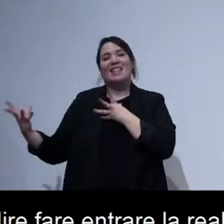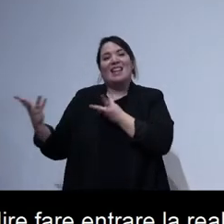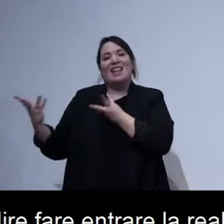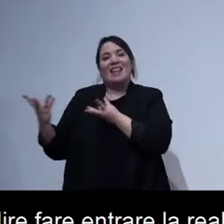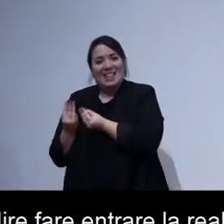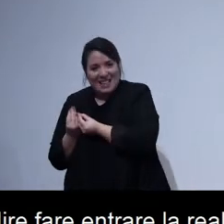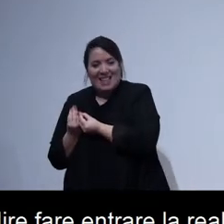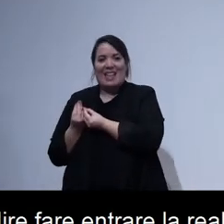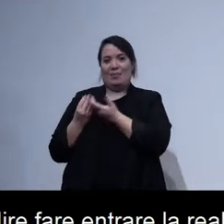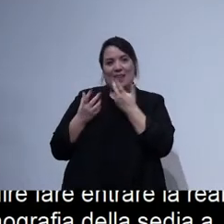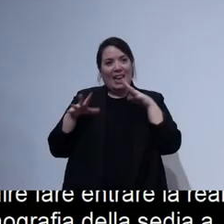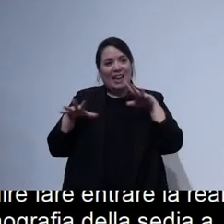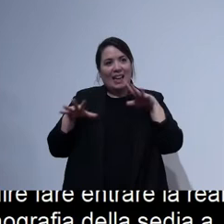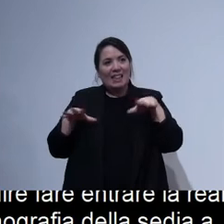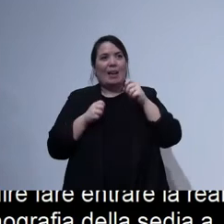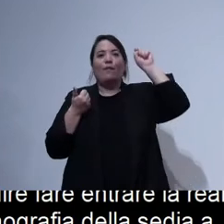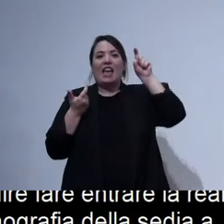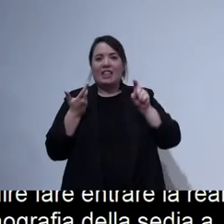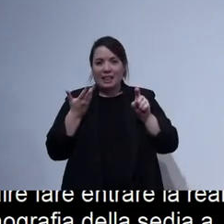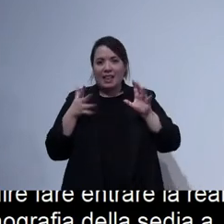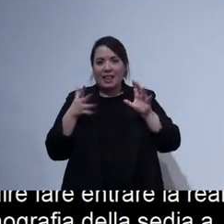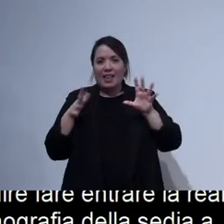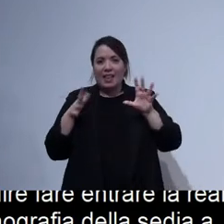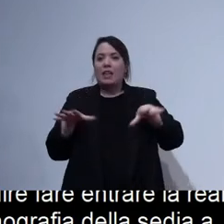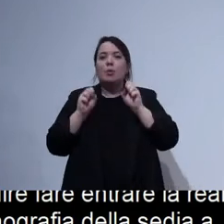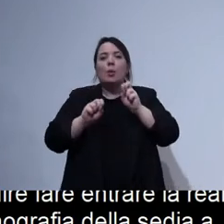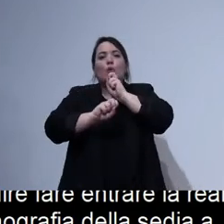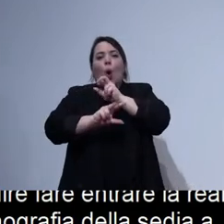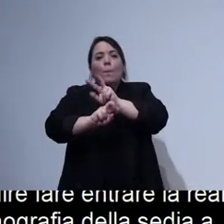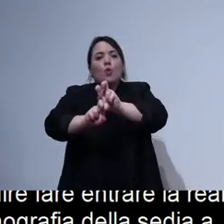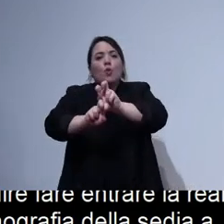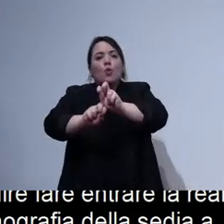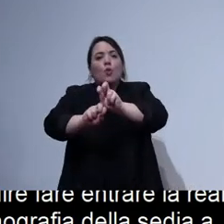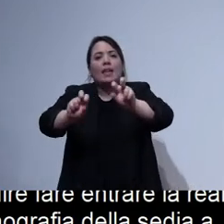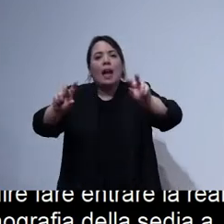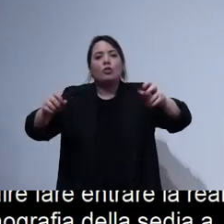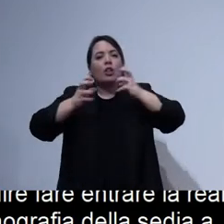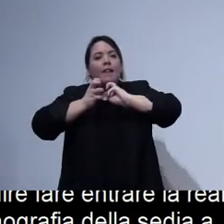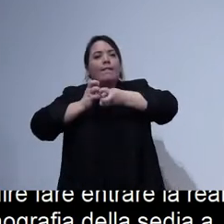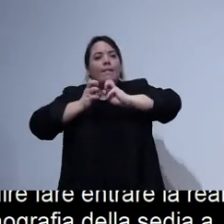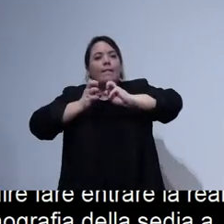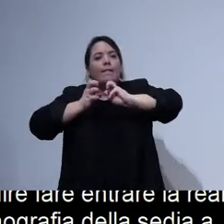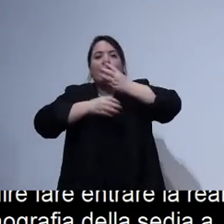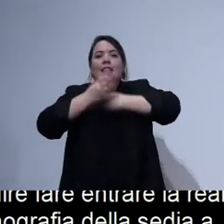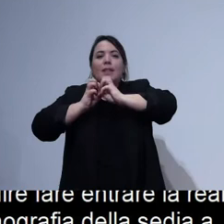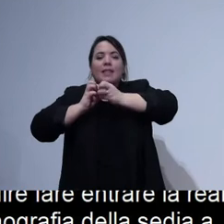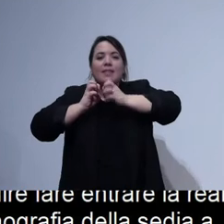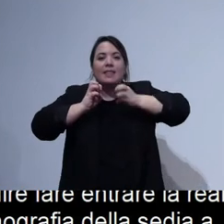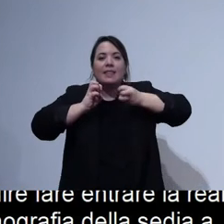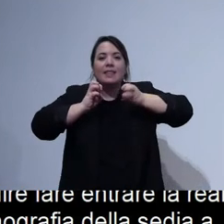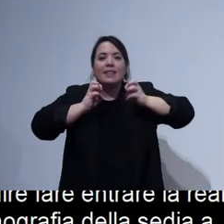solo, iniziamo un'opera di comunicazione della realtà e andiamo anche a